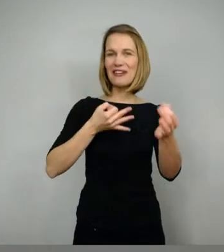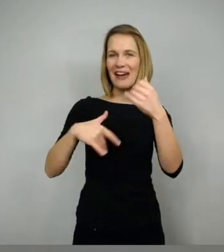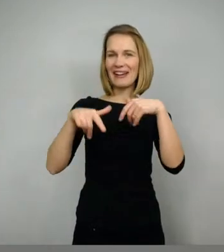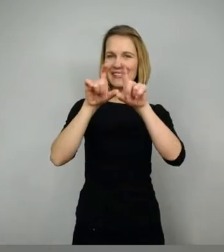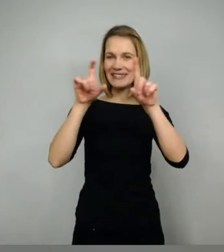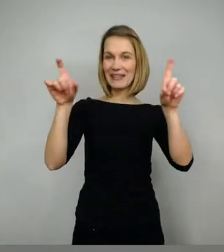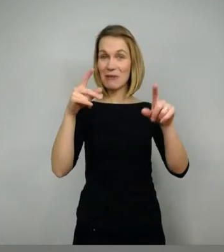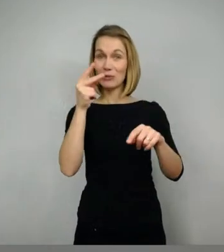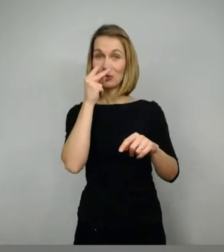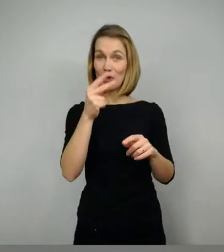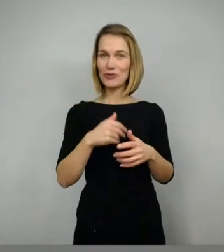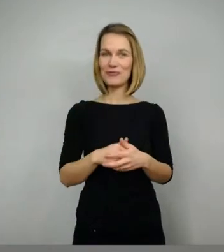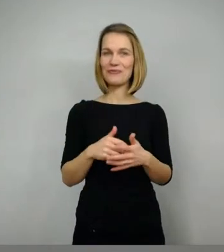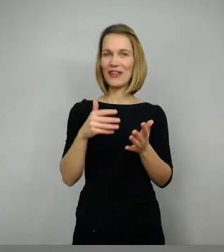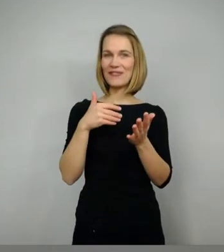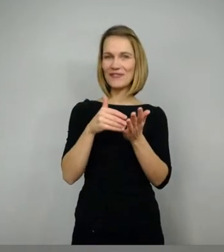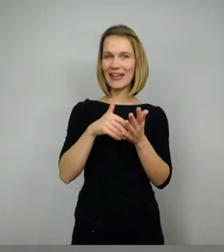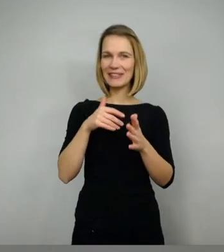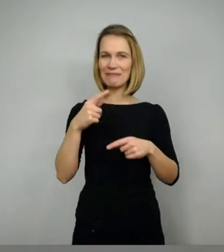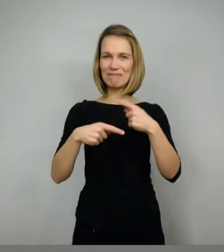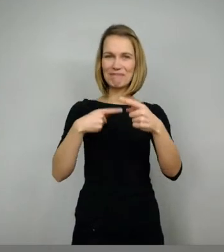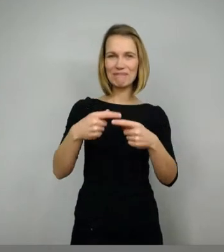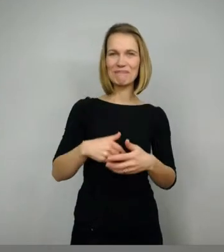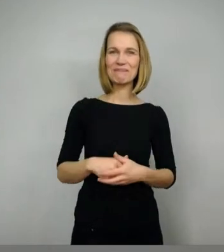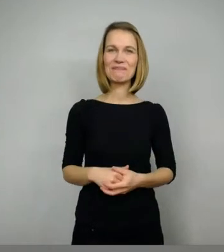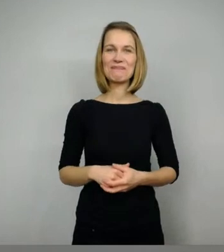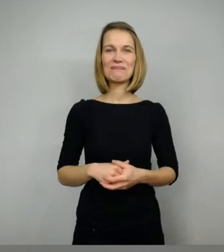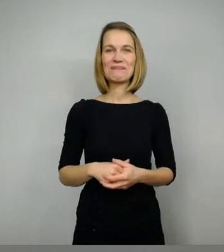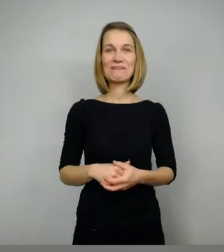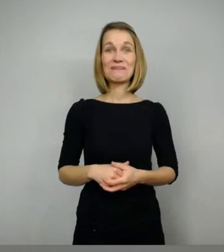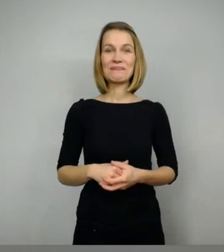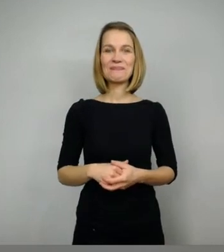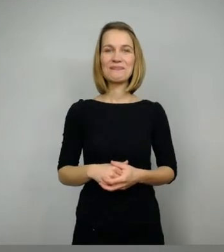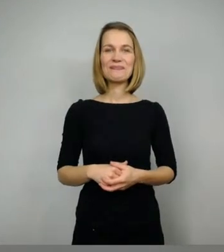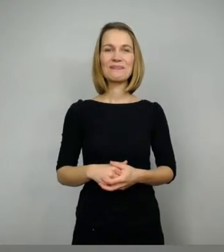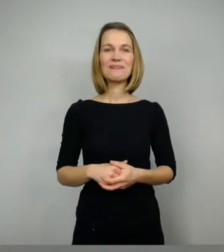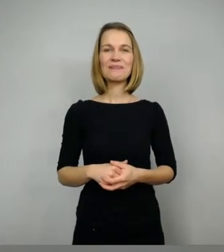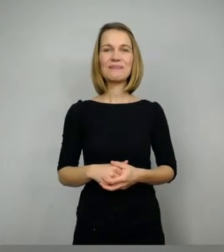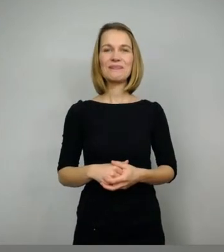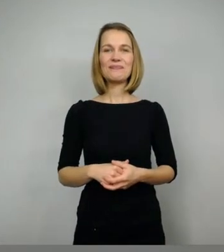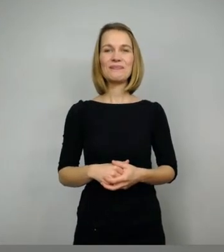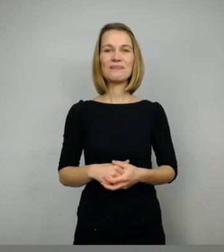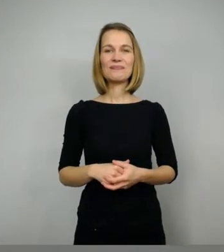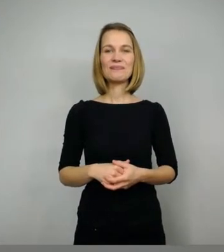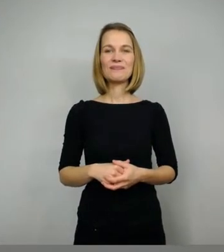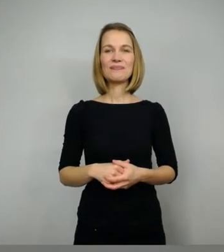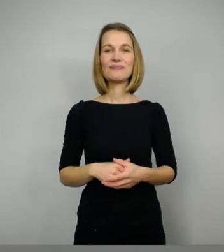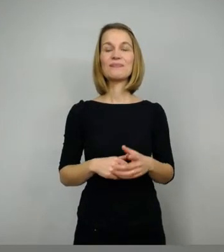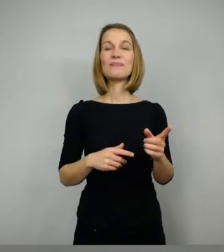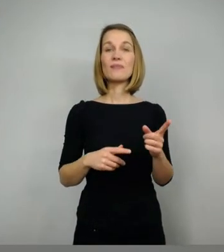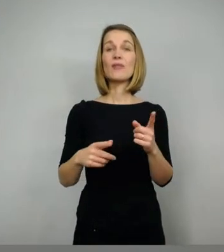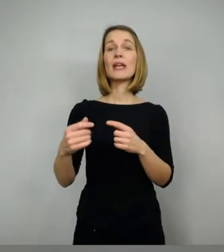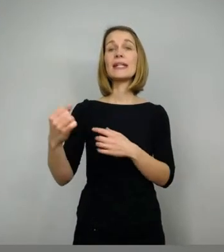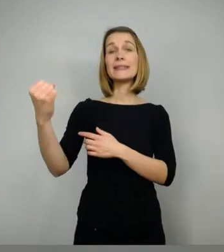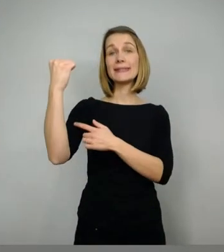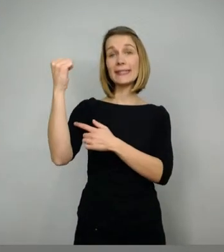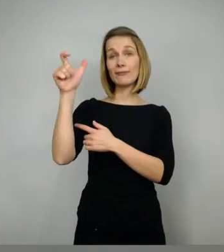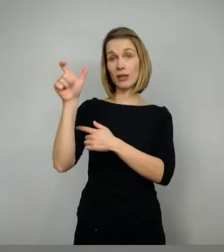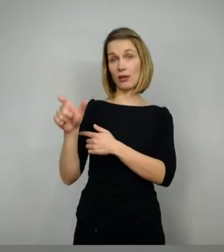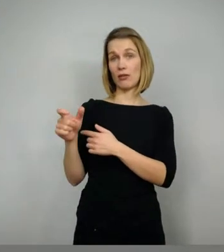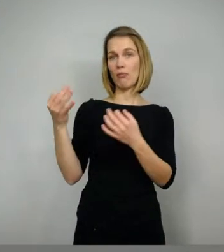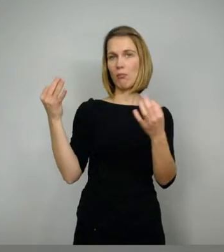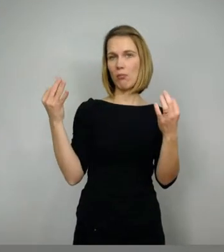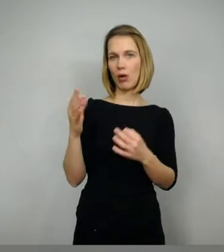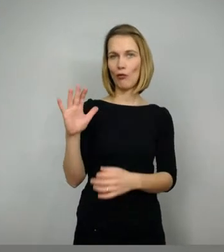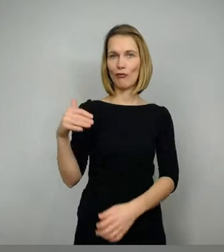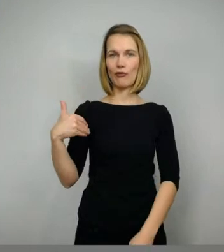wie wir hier weiter durchkommen. Ähm, genau, also, ähm, Krim, äh, Siegfried braucht eine Frau, wie jeder Prinz im Mittelalter. hat